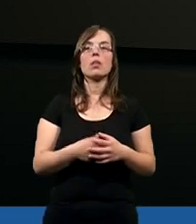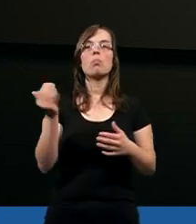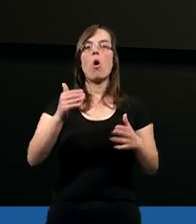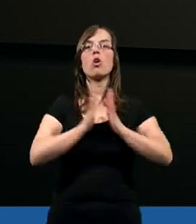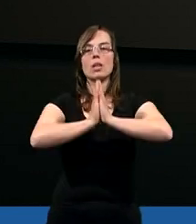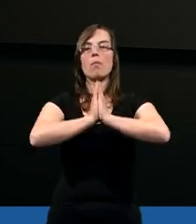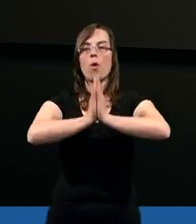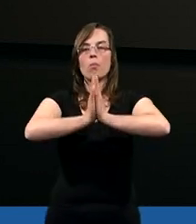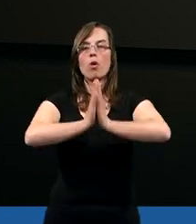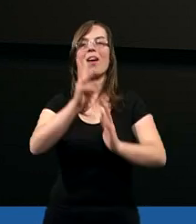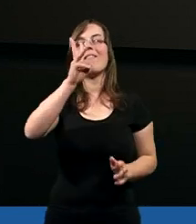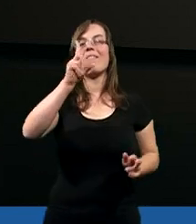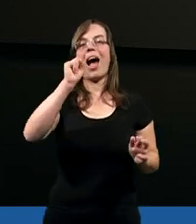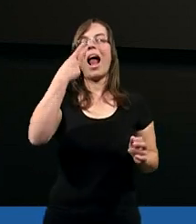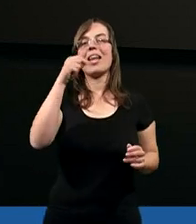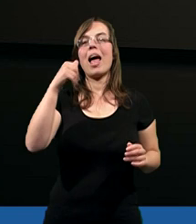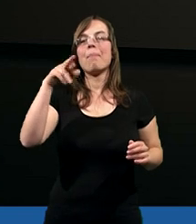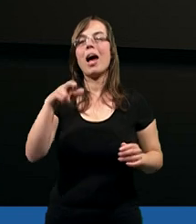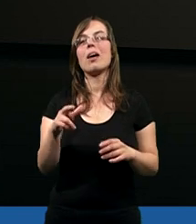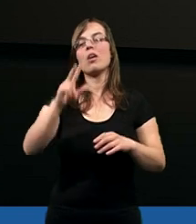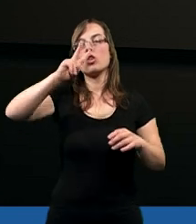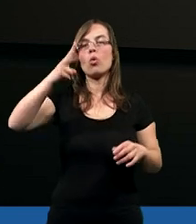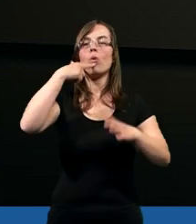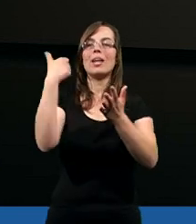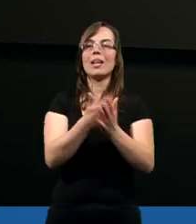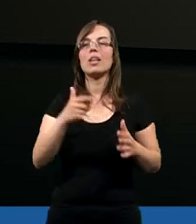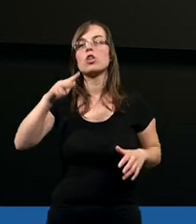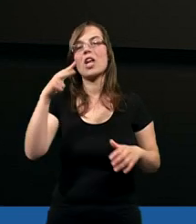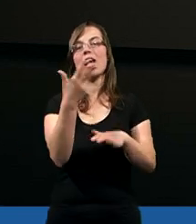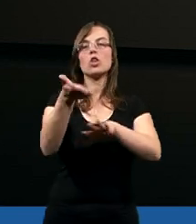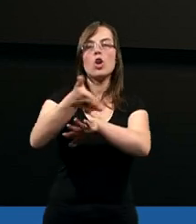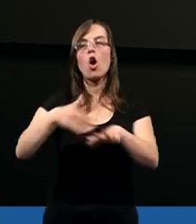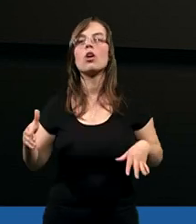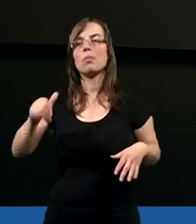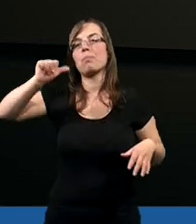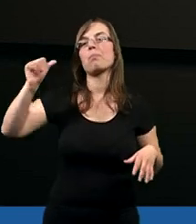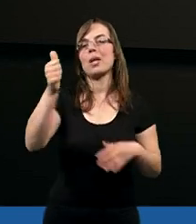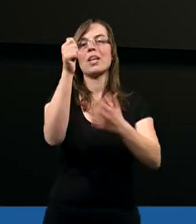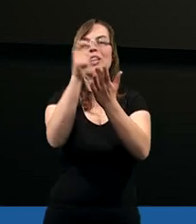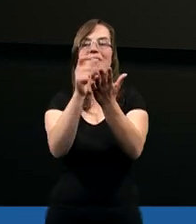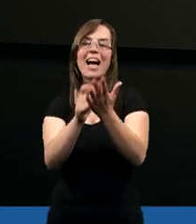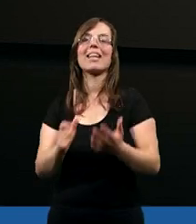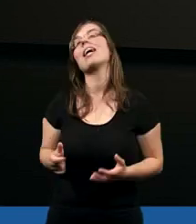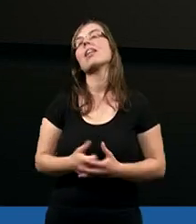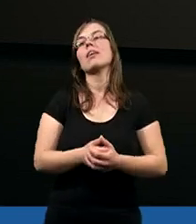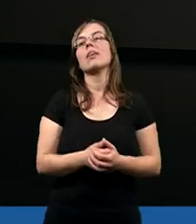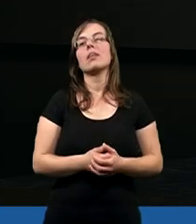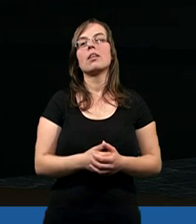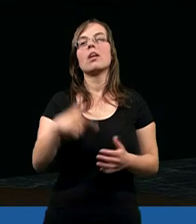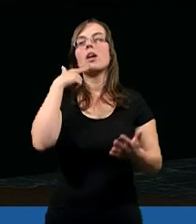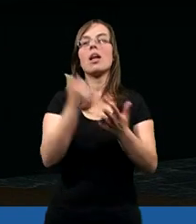Może poproszę Waldemar, przeczytaj? który tekst. Drugi list, trzeci rozdział, pierwszy werset.